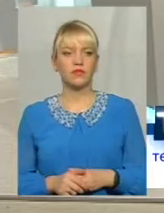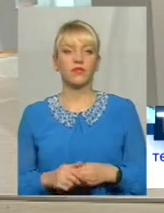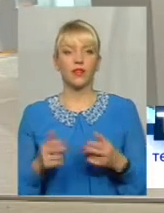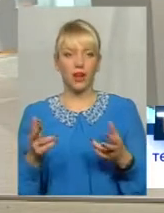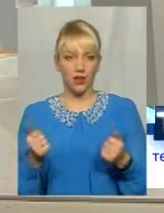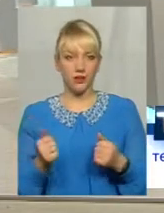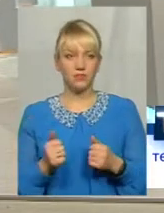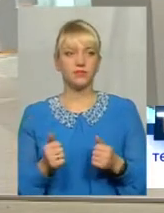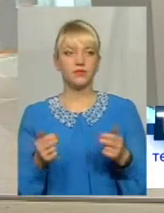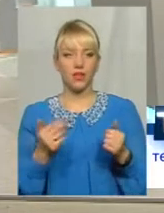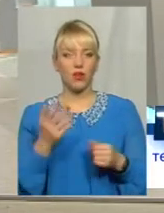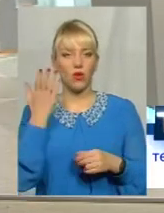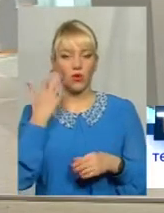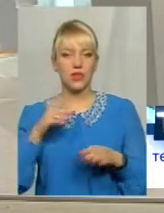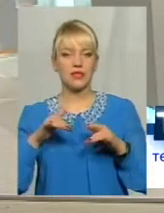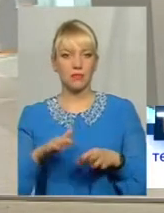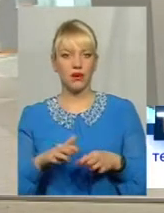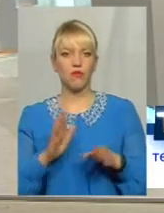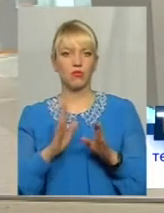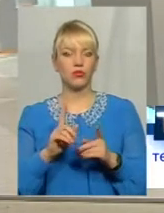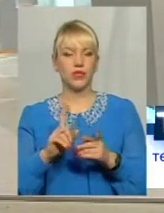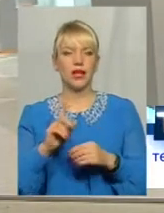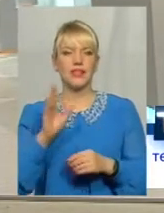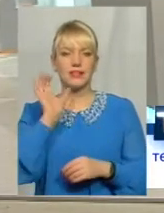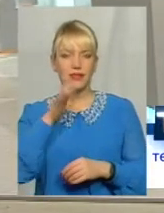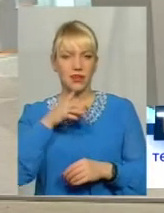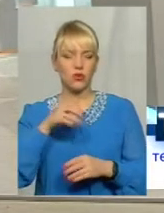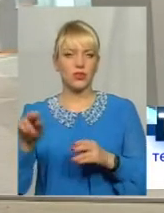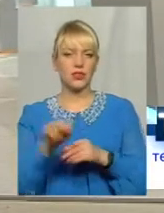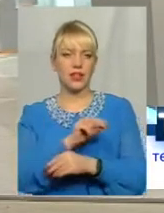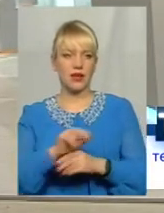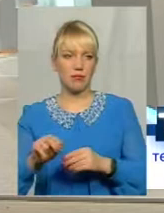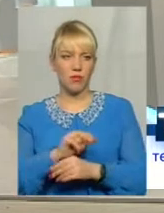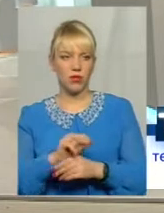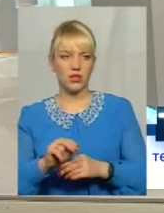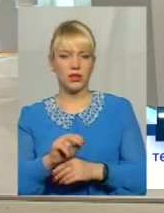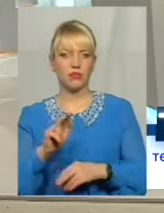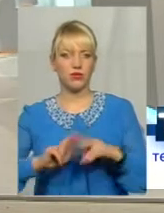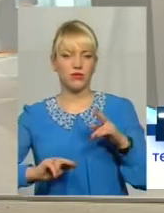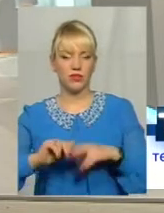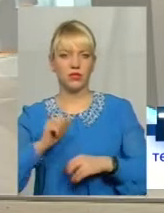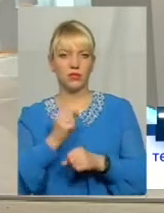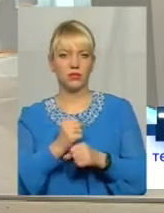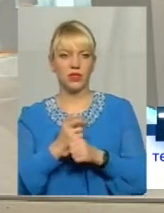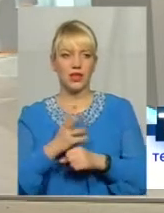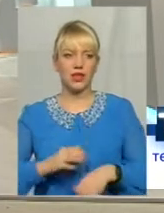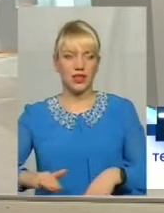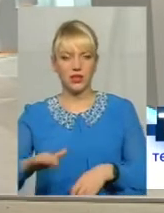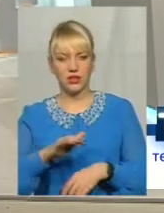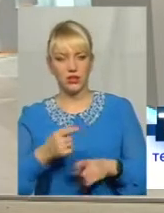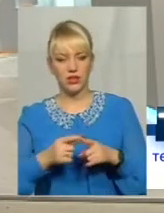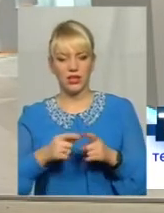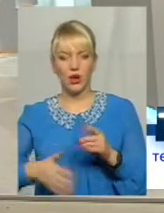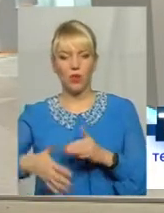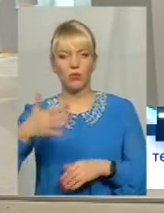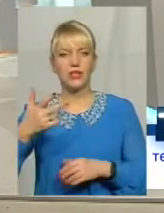хворобою серця Коли справа дійде до серйозних ремонтно-будівельних робіт на території тих корпусів, які